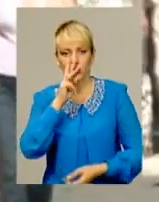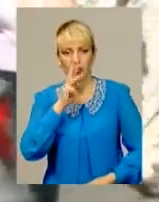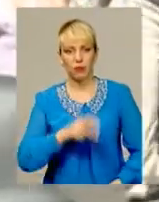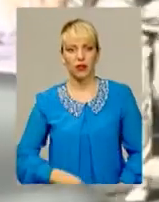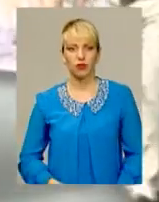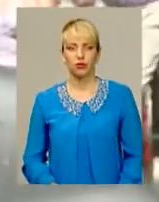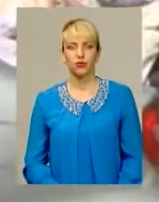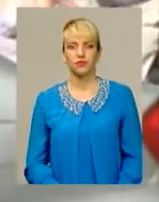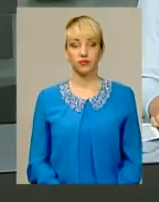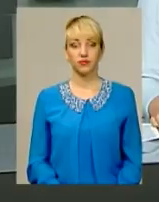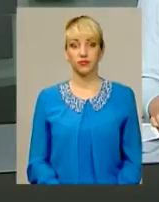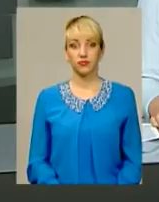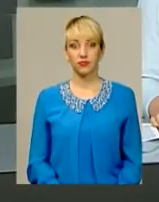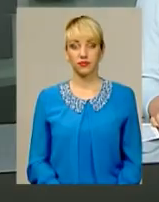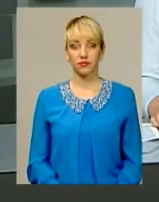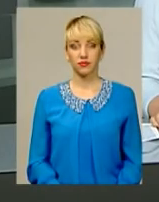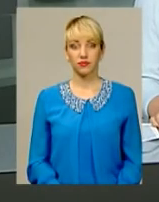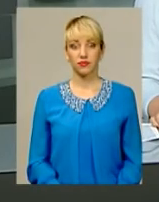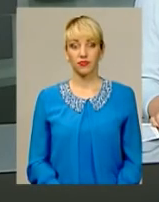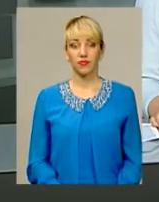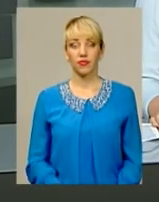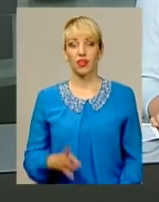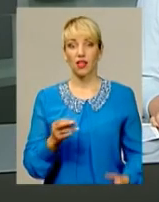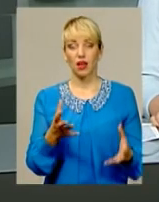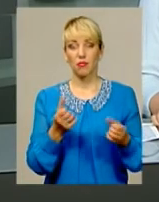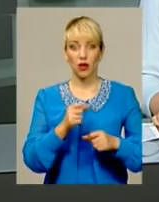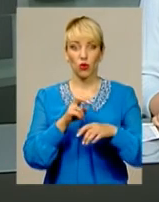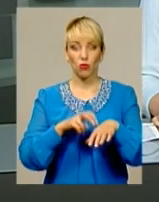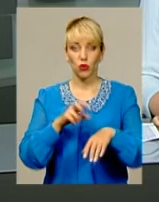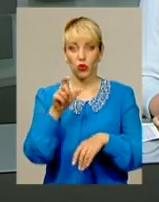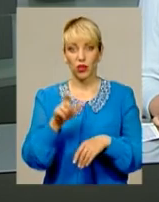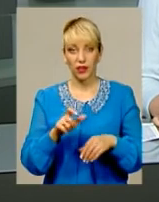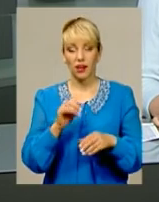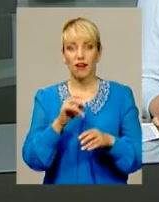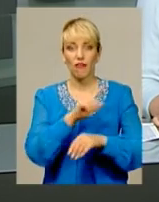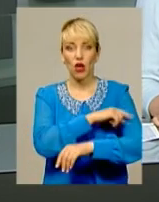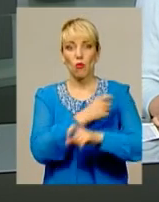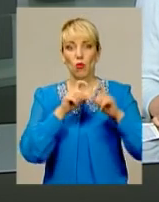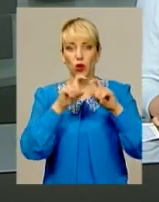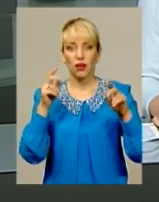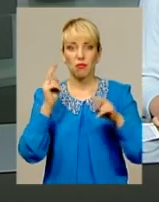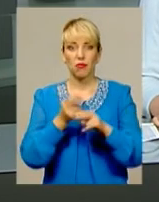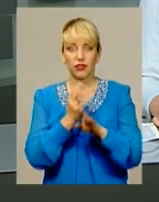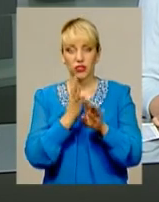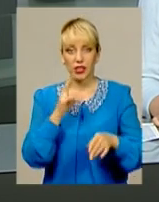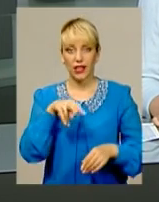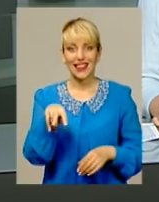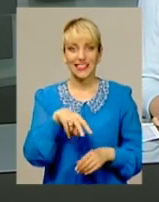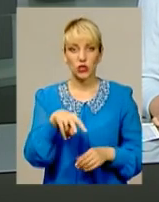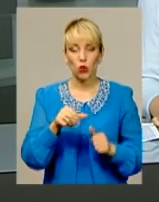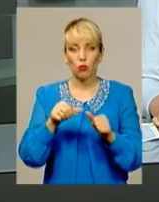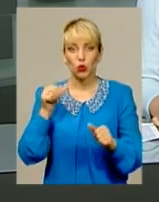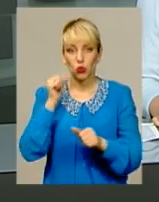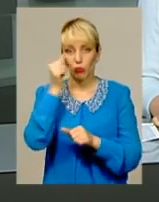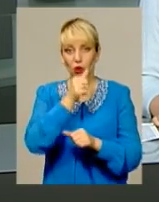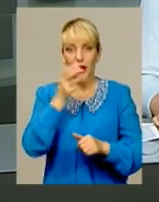інформаційного випуску. На прийом до лікаря поліклініки без черги. Ще у листопаді минулого року в Хмельницькій